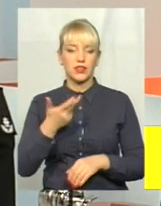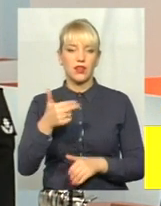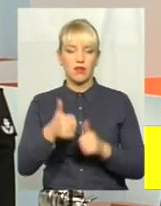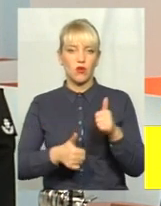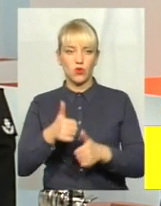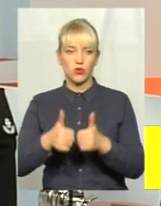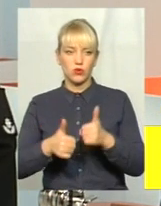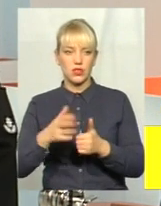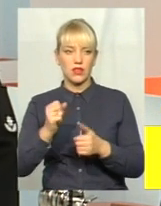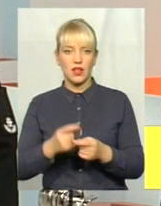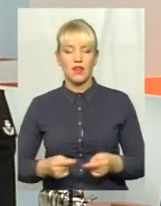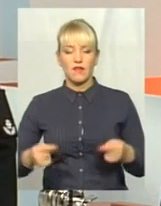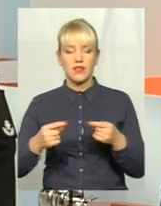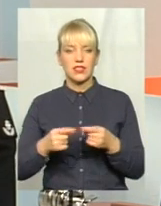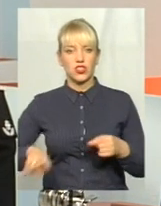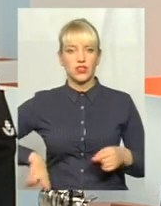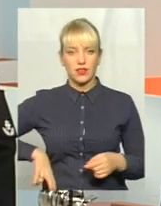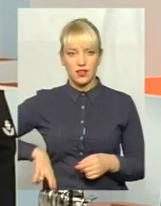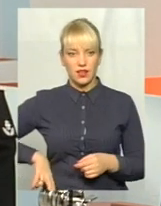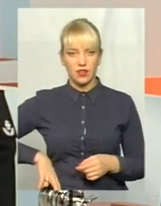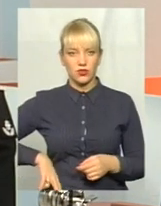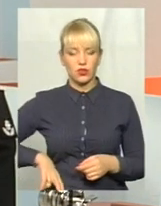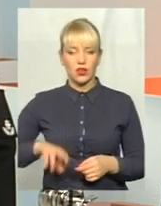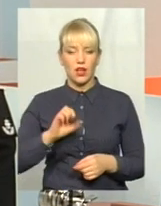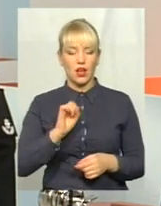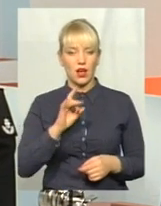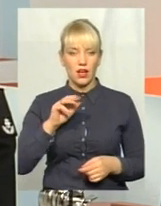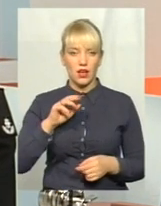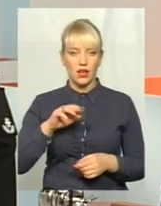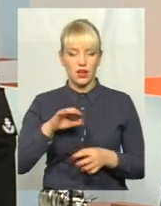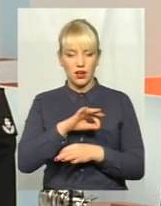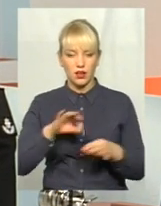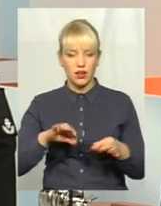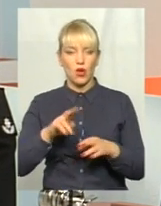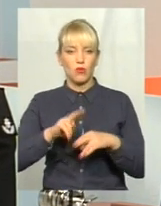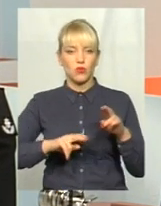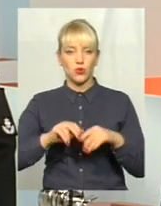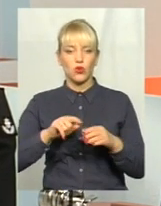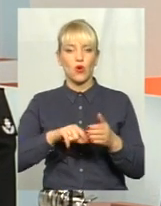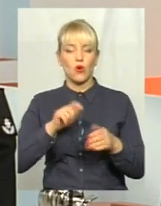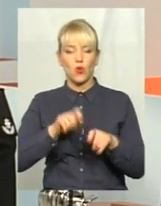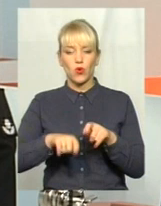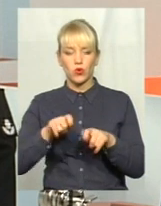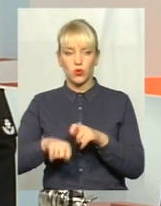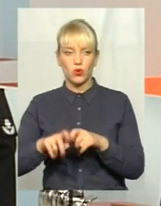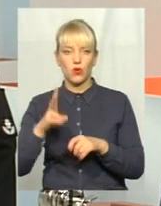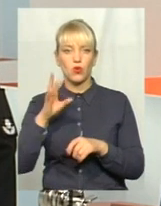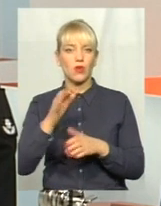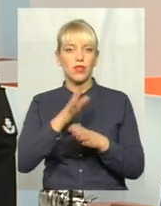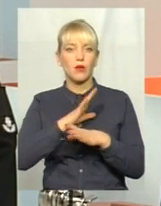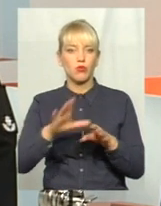на визначення директора аркбудконтролю місцевого, але претендентів не було.